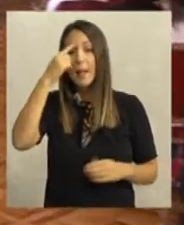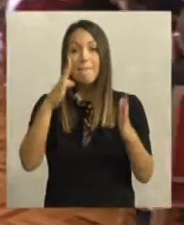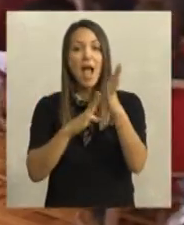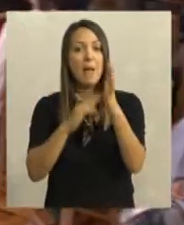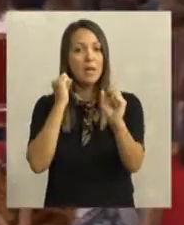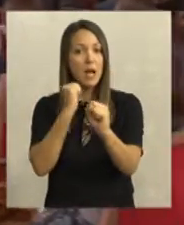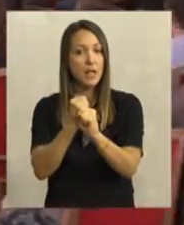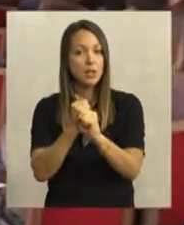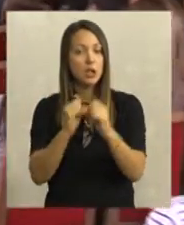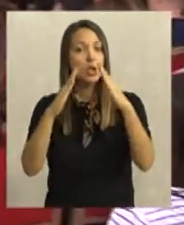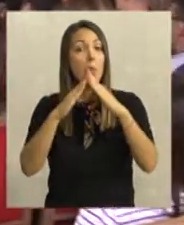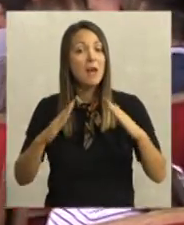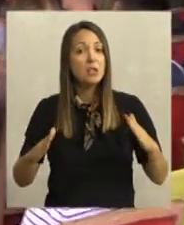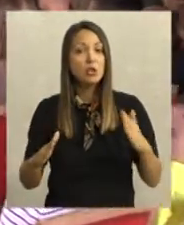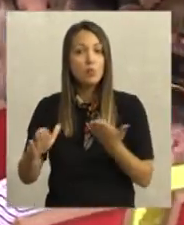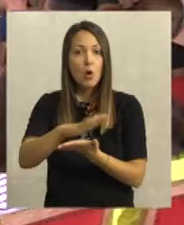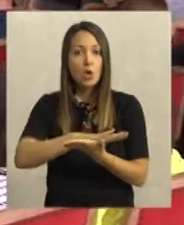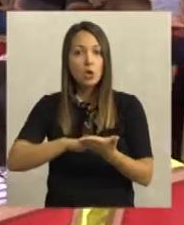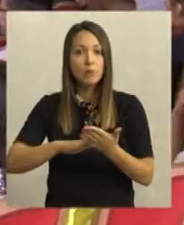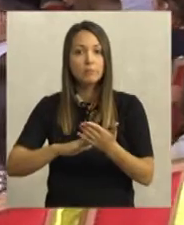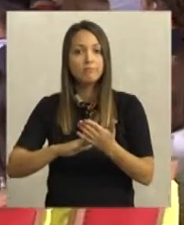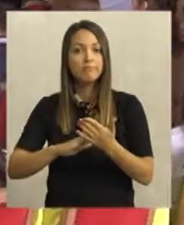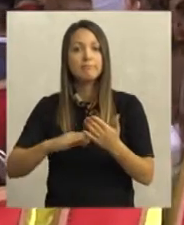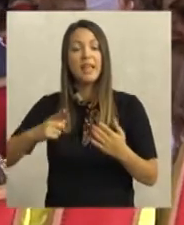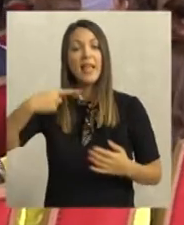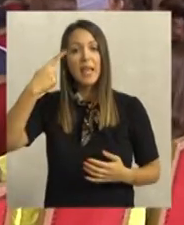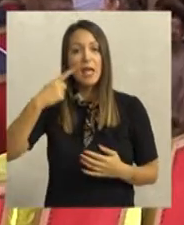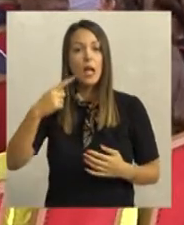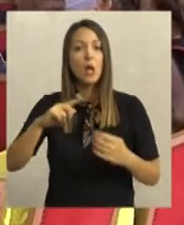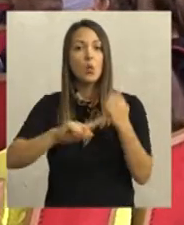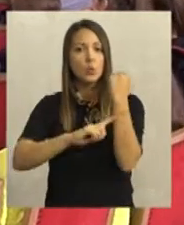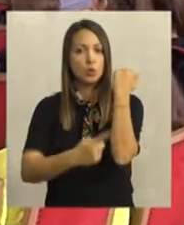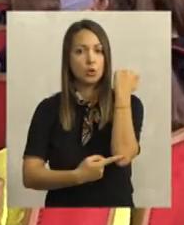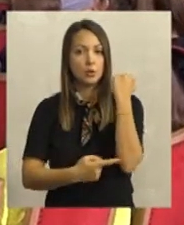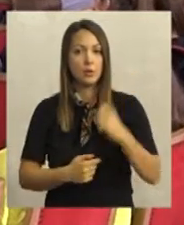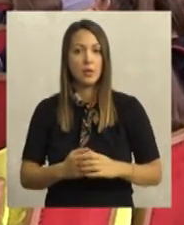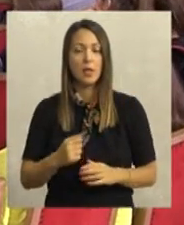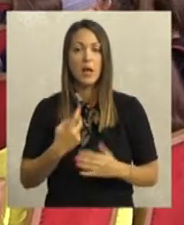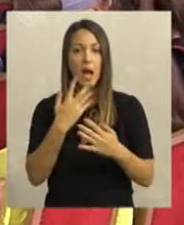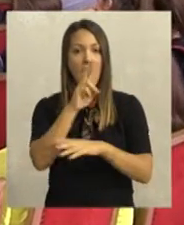Mahatmi Gandiju. Domaćini su započeli susret himnom Karlovačkih iđaka.